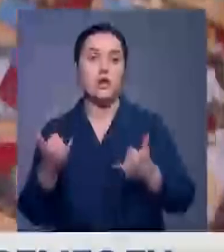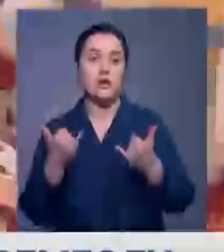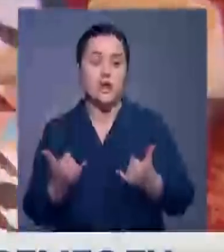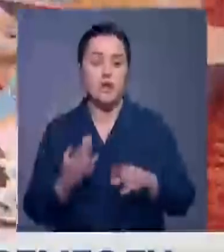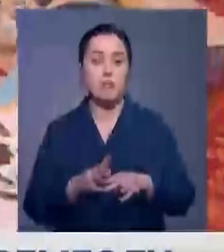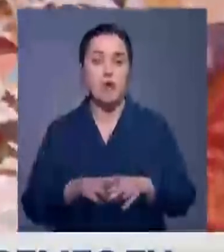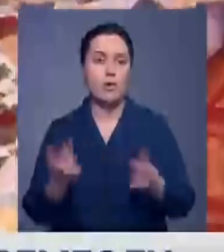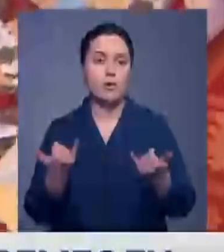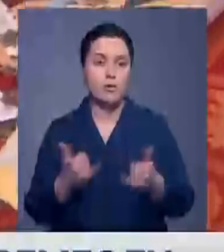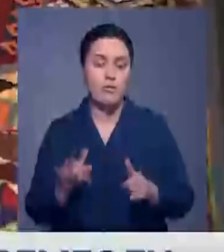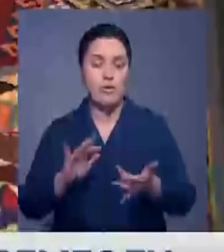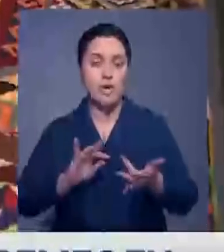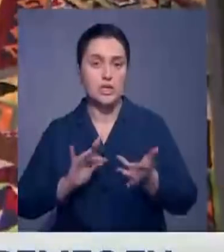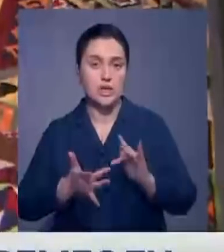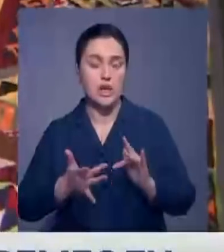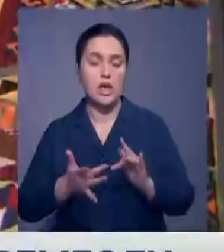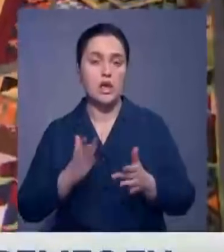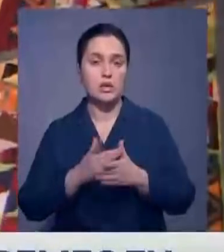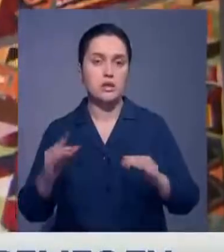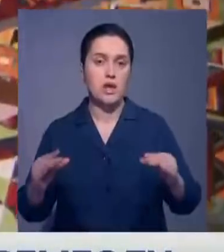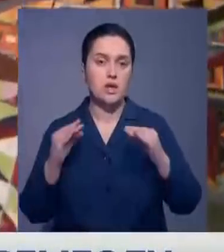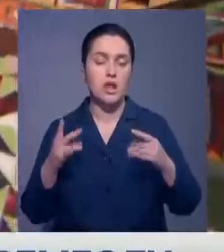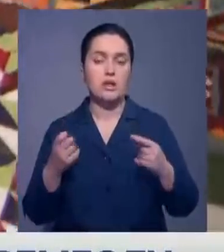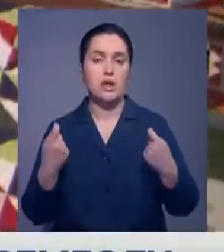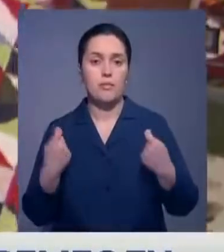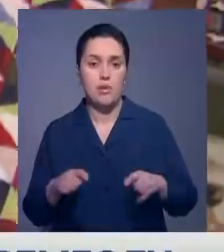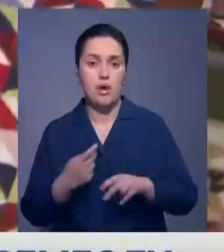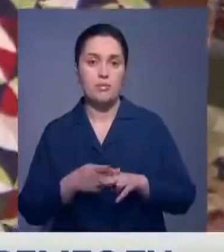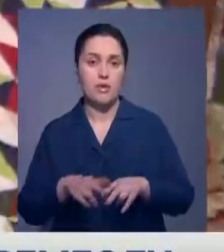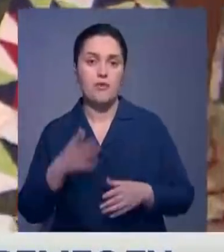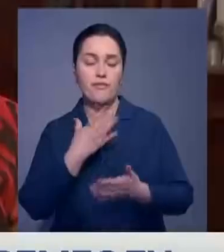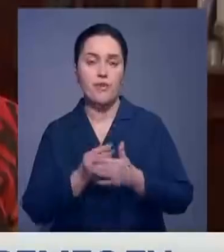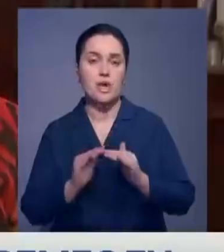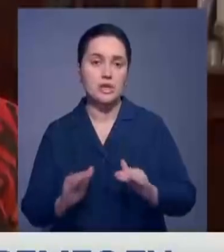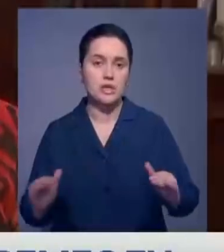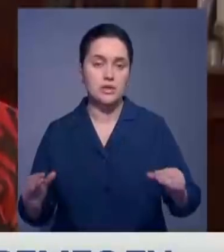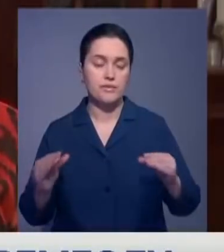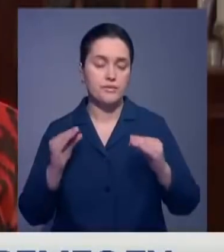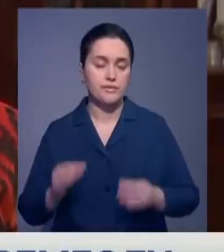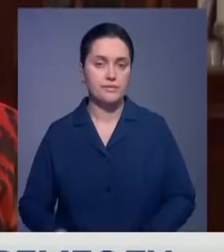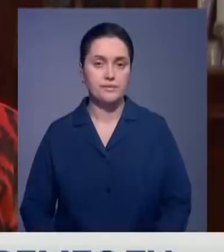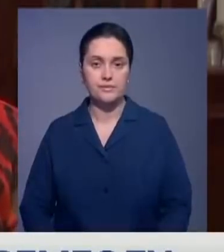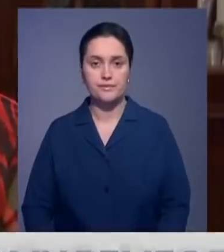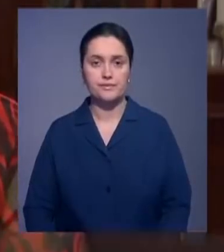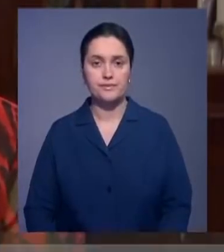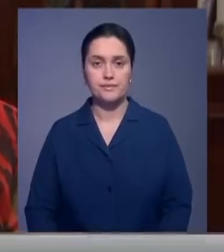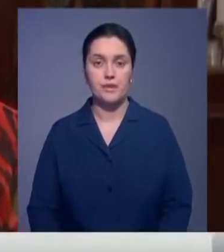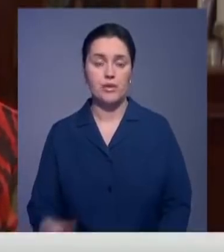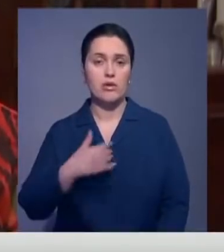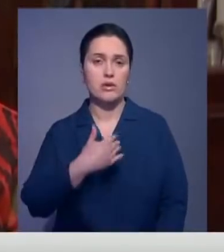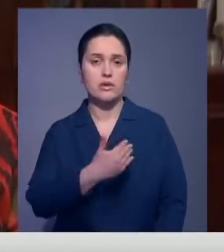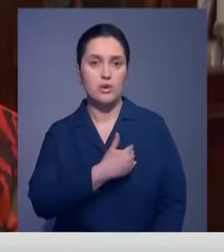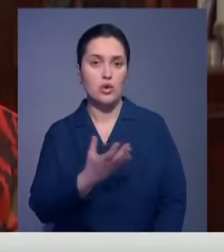подписчиков в соцсетях своими работами. Это одеяло на продажу, а это согревает детей. Потом я захотела еще